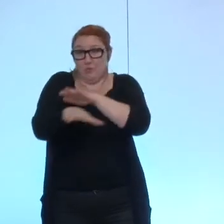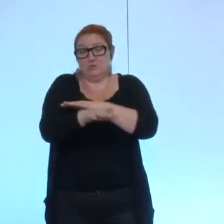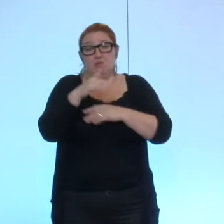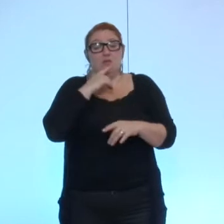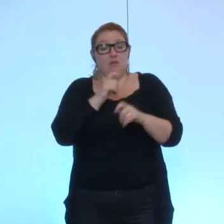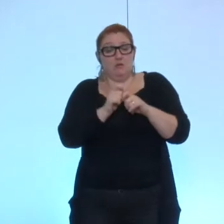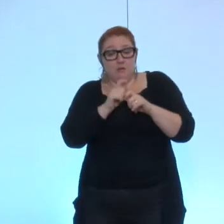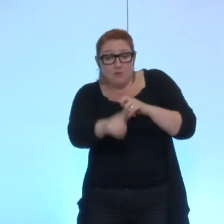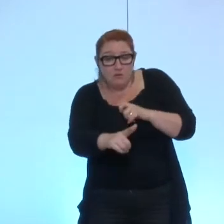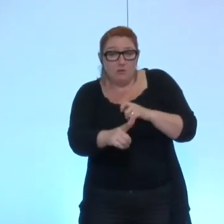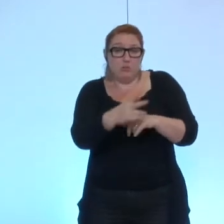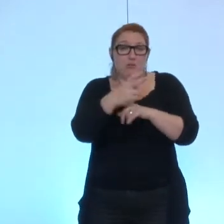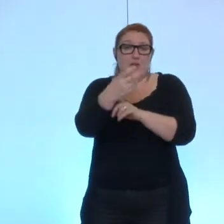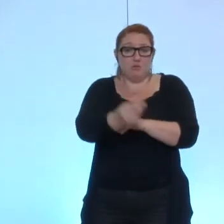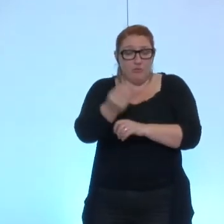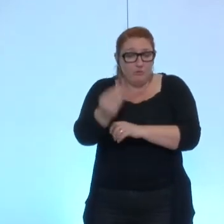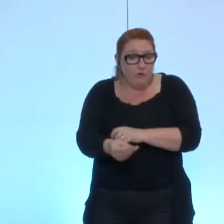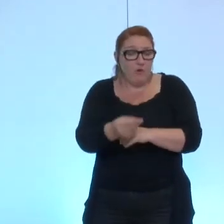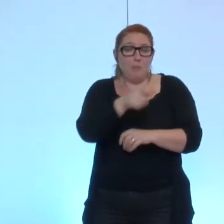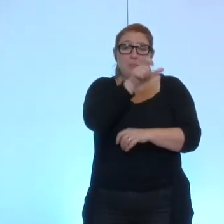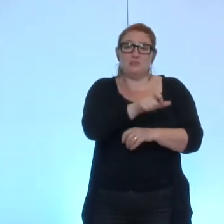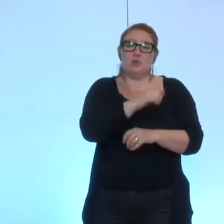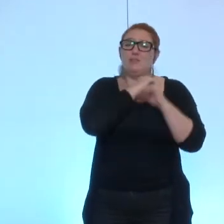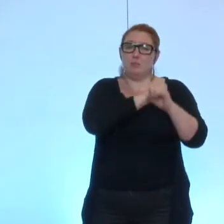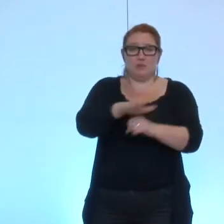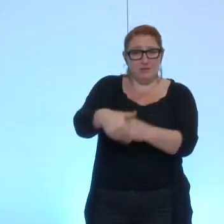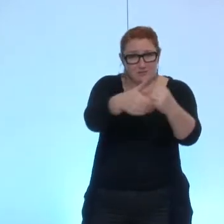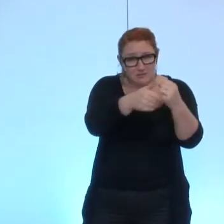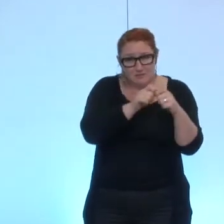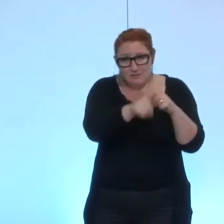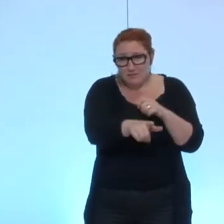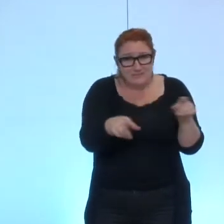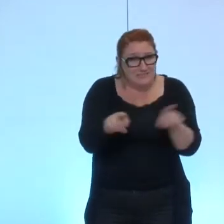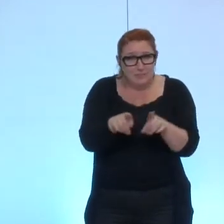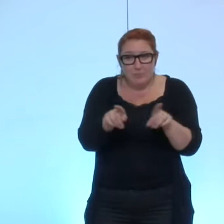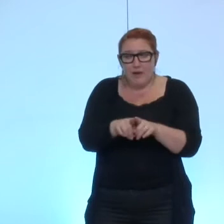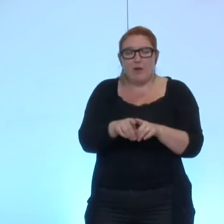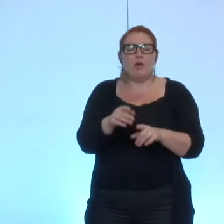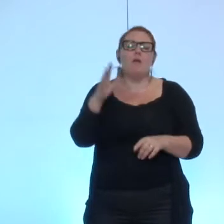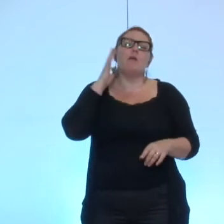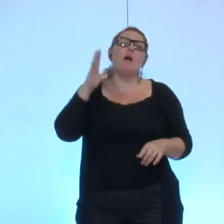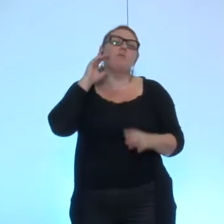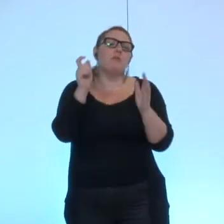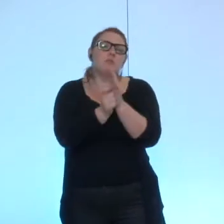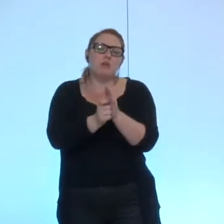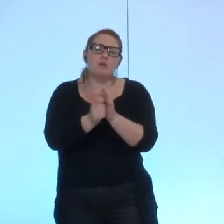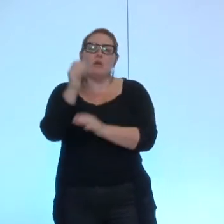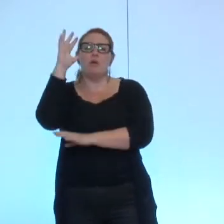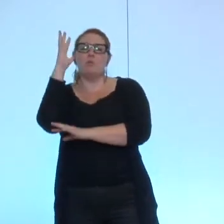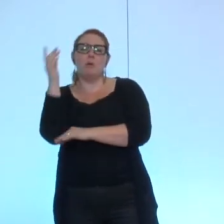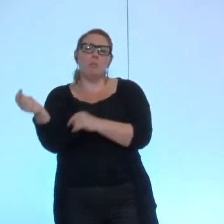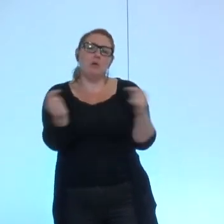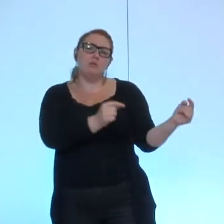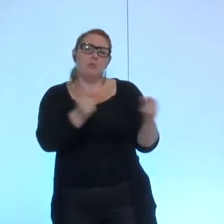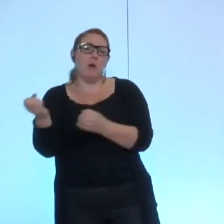assistances pour garde d'enfants et assistance à personnes dépendantes c'est la même chose qui avait suscité d'ailleurs le même genre de débat de la part de l'UMP à l'époque